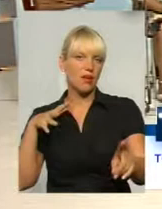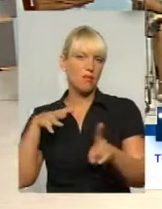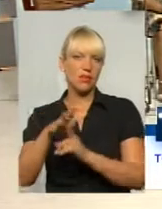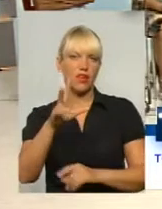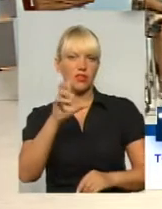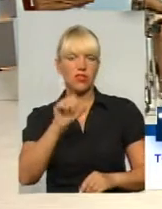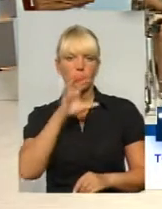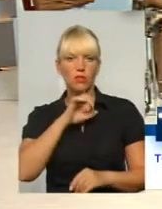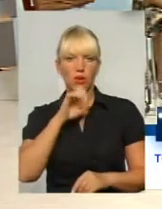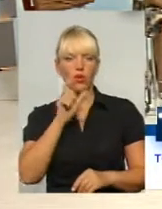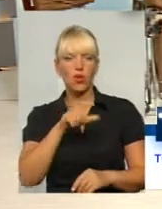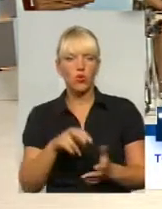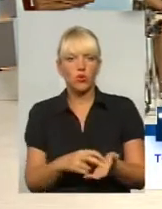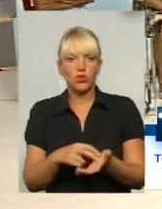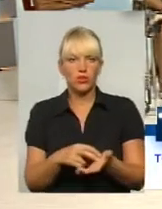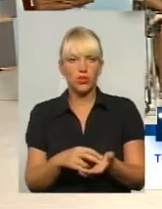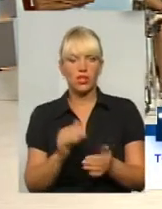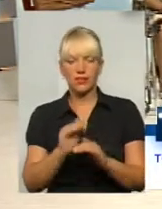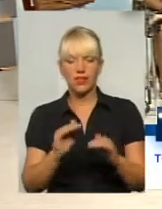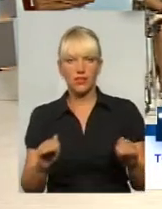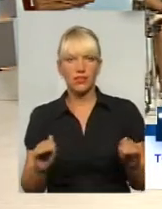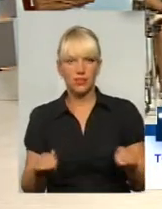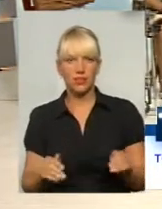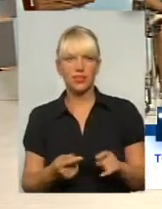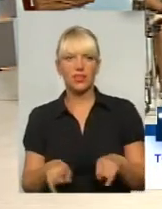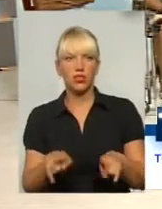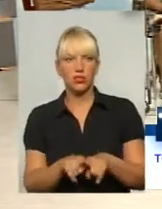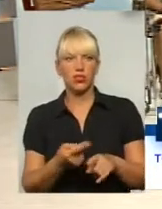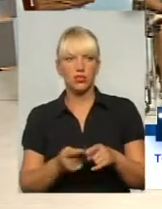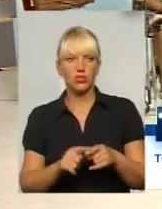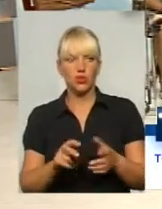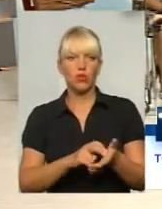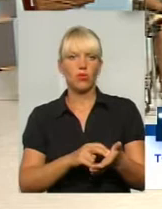шум, люди насторожено, і маленькі діти цього бояться.